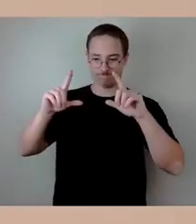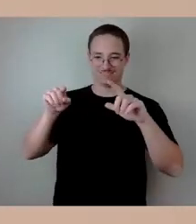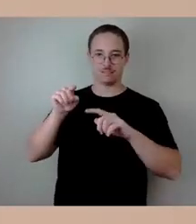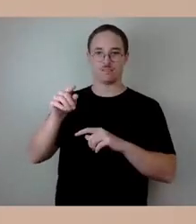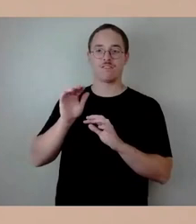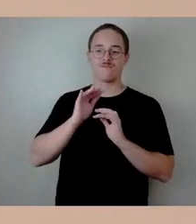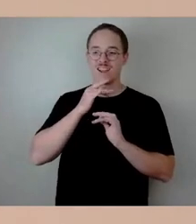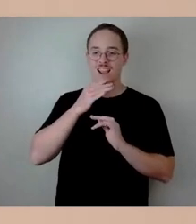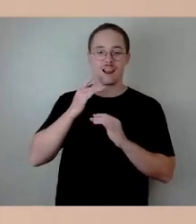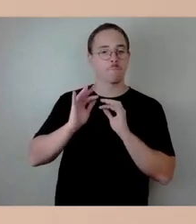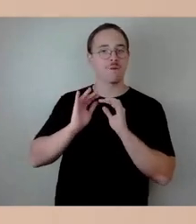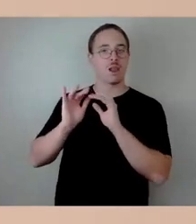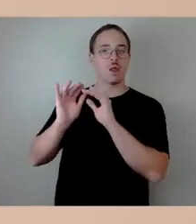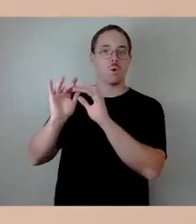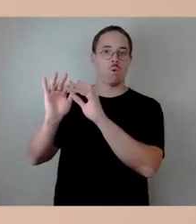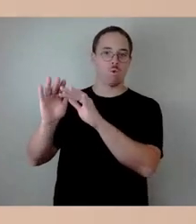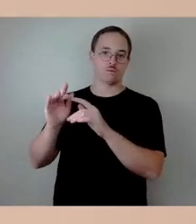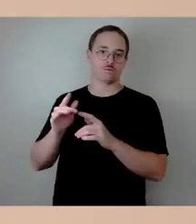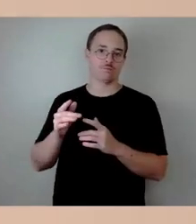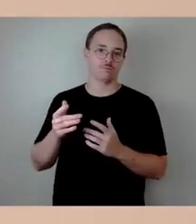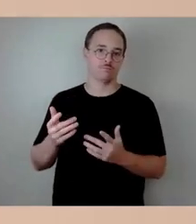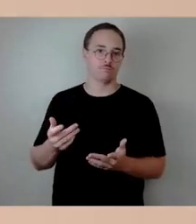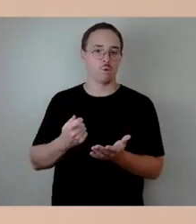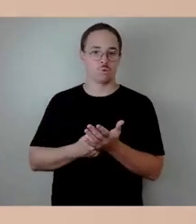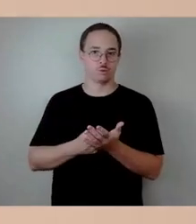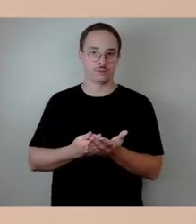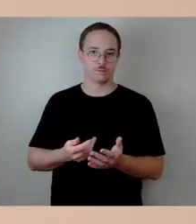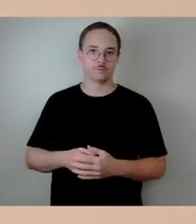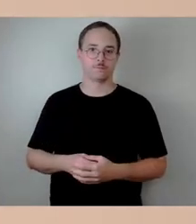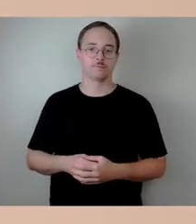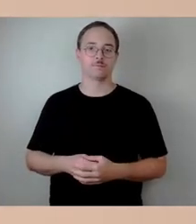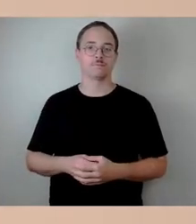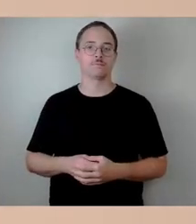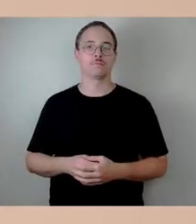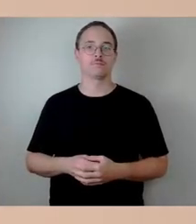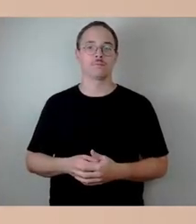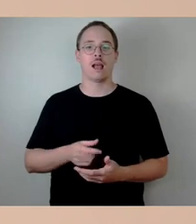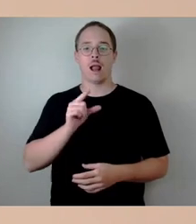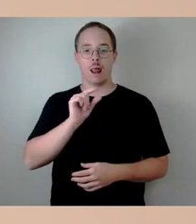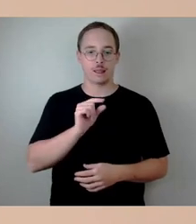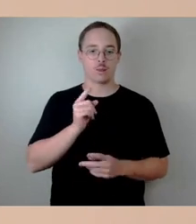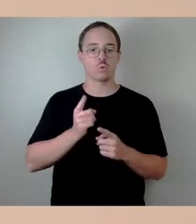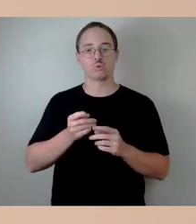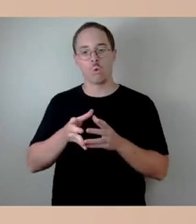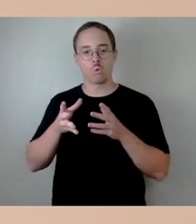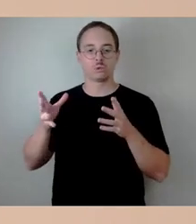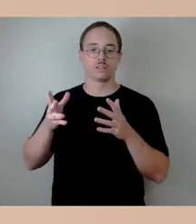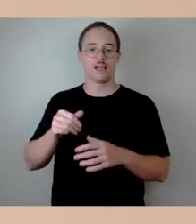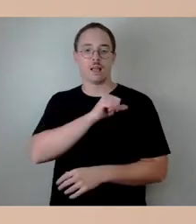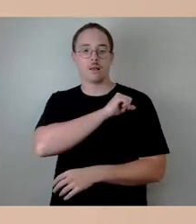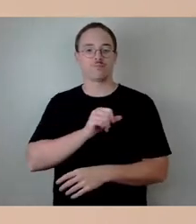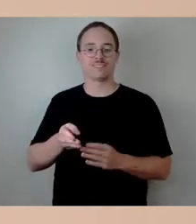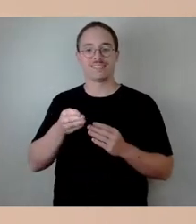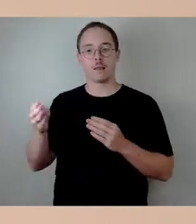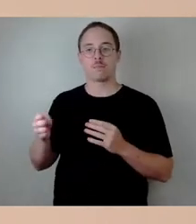Sicherlich, was kleinere und größere Impfnebenwirkungen betrifft. Auch bei Corona ist es so, dass ein